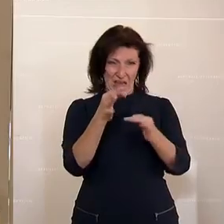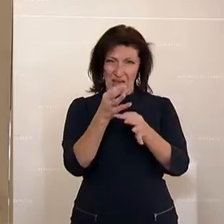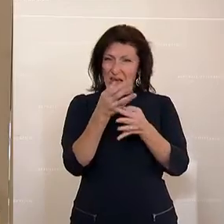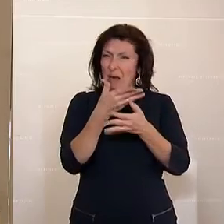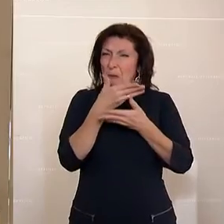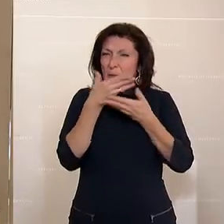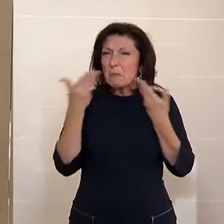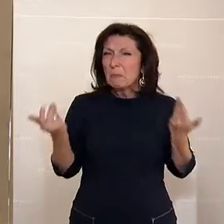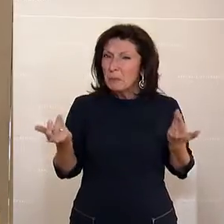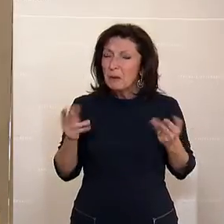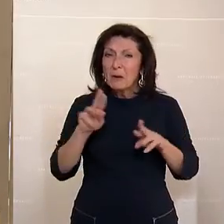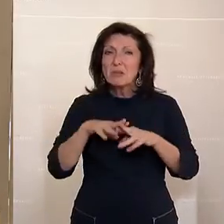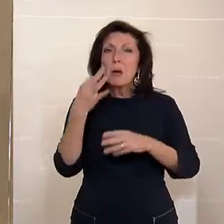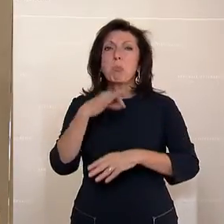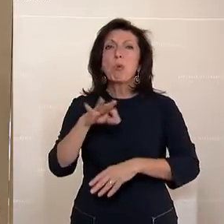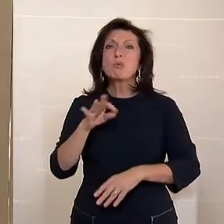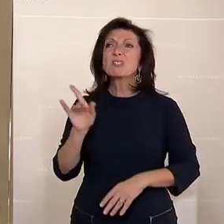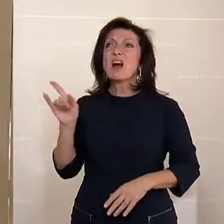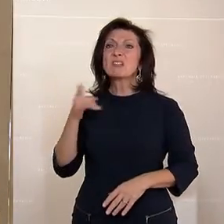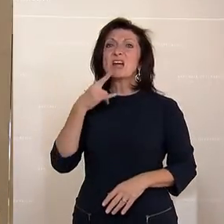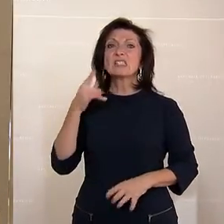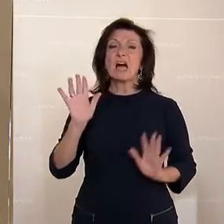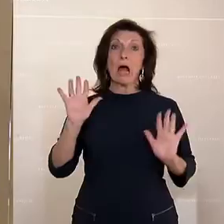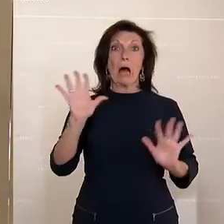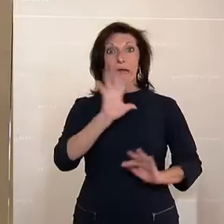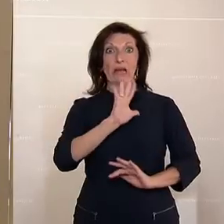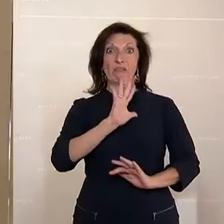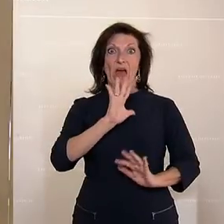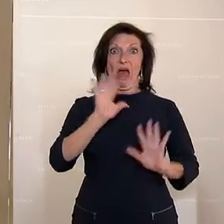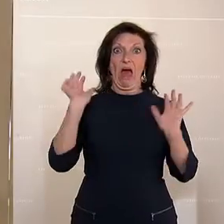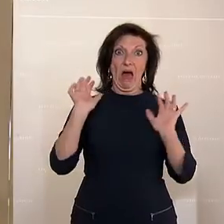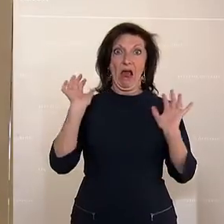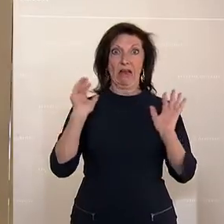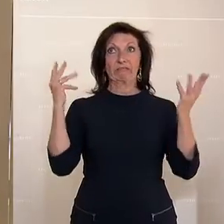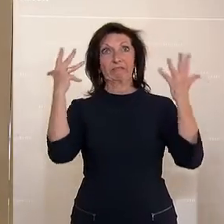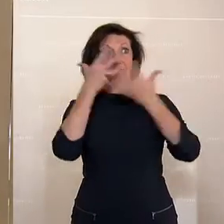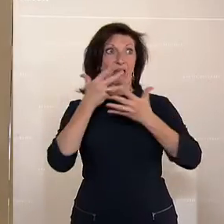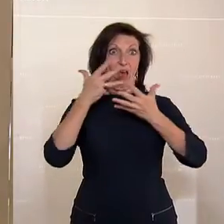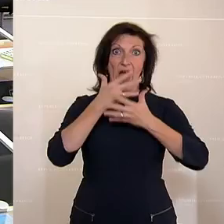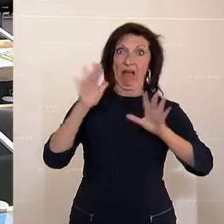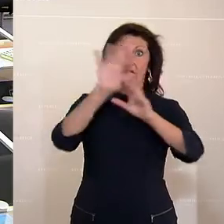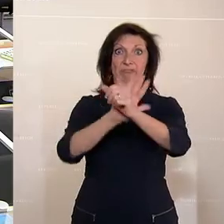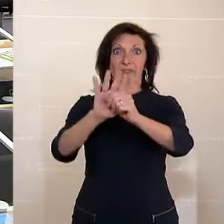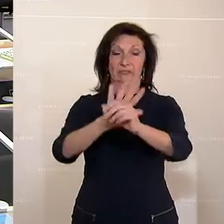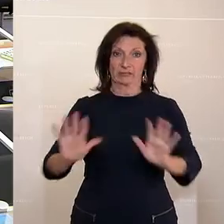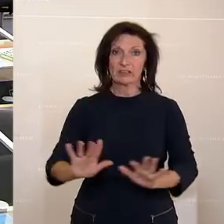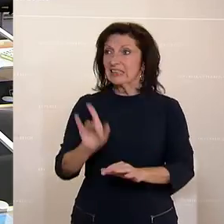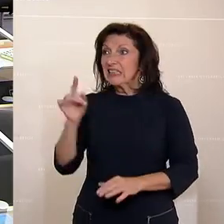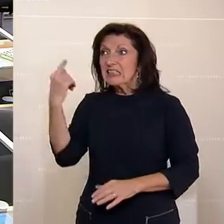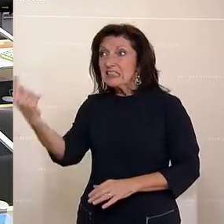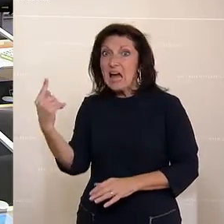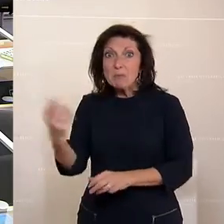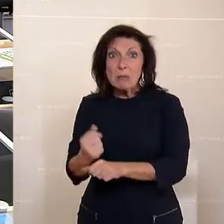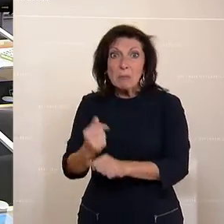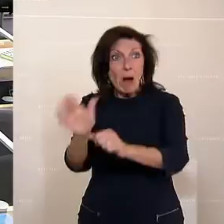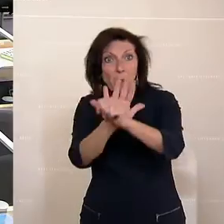Der Bundeskanzler spricht von, wie gefährlich es ist, wenn man verwirrt und verunsichert. Herr Bundeskanzler, Sie sind Teil dieser Verunsicherung,